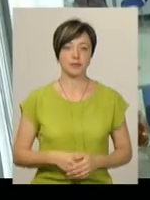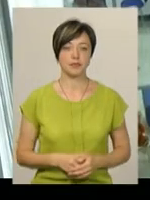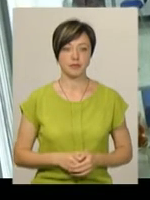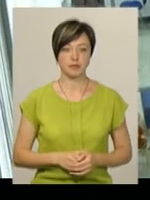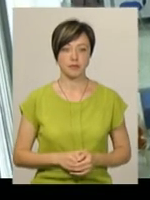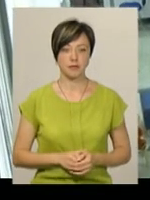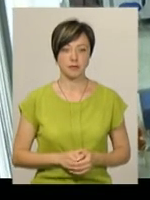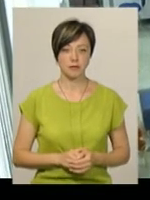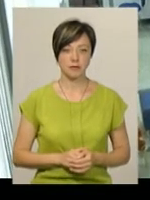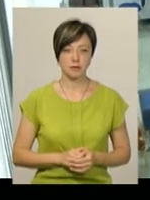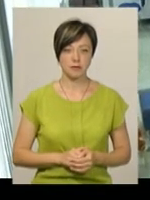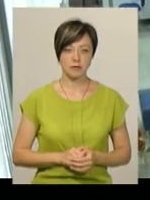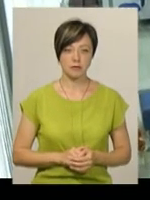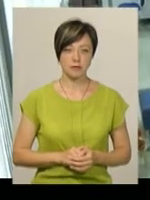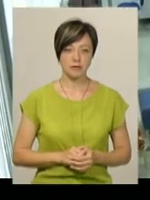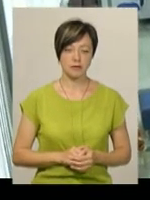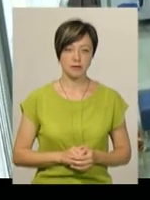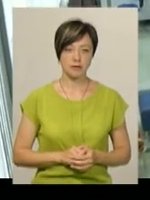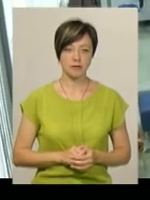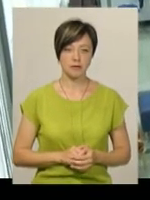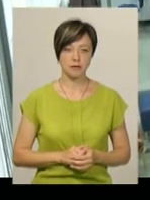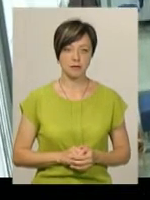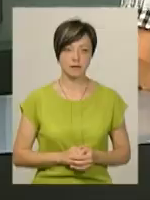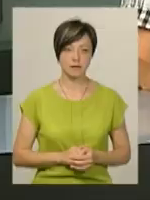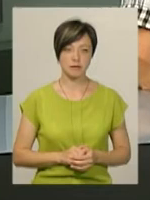Денисенко, Олександр Горішевський, новини, Поділля Центр.